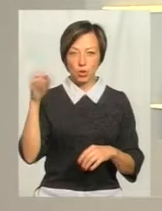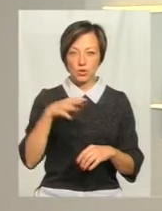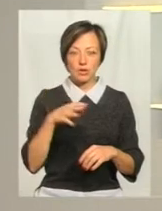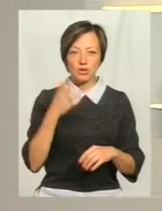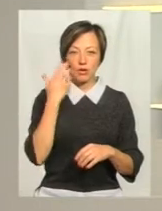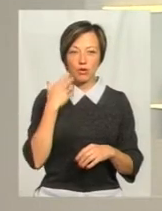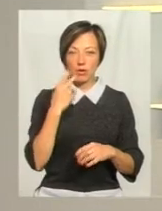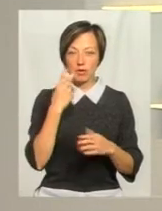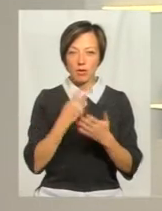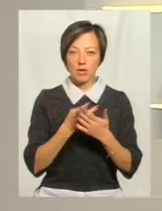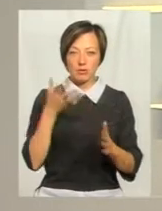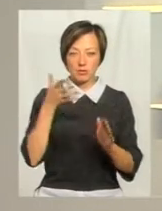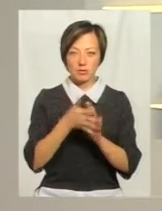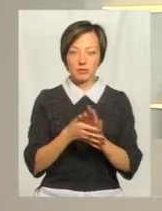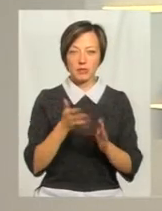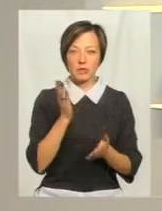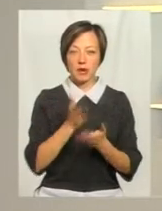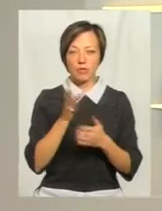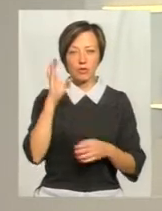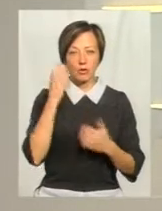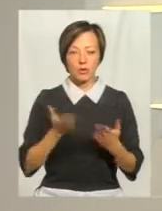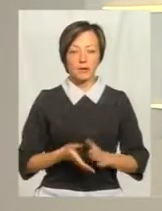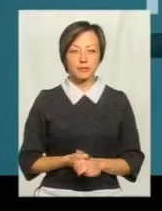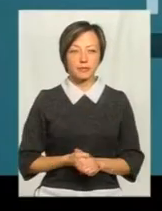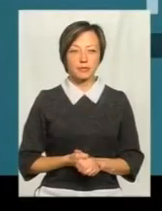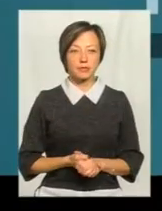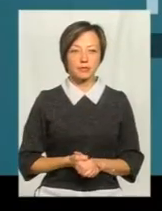коли його промені падають прямо. Давайте послухаємо його.